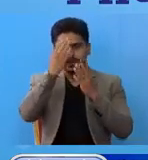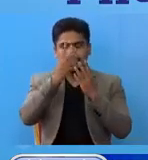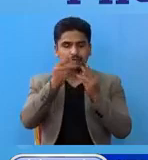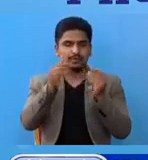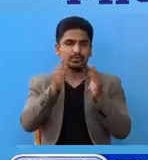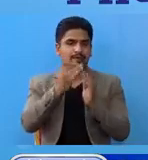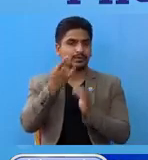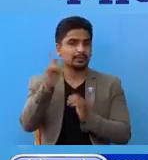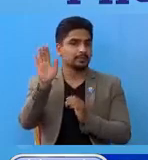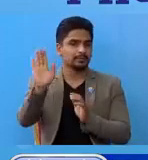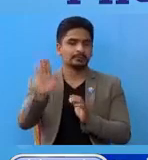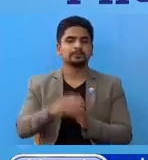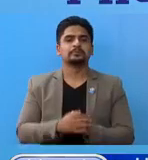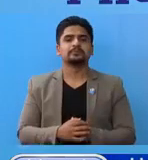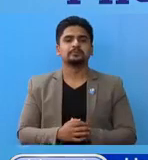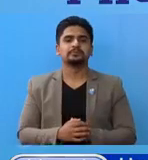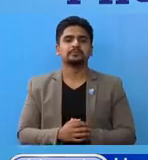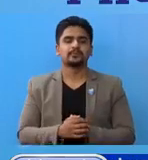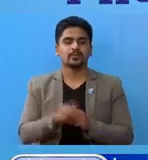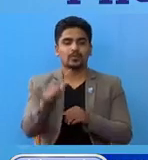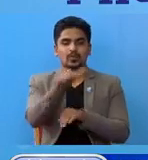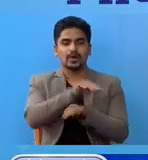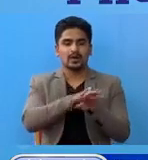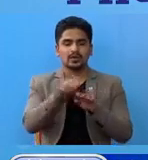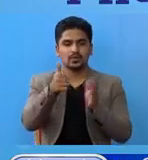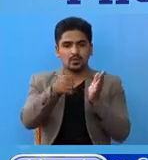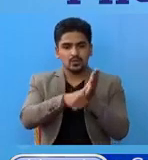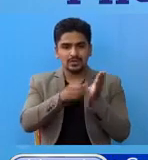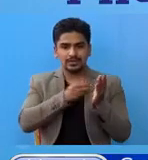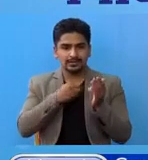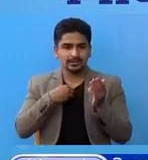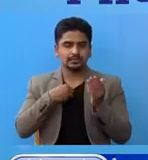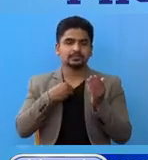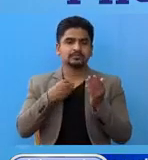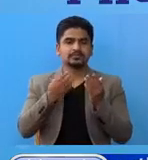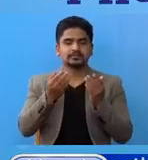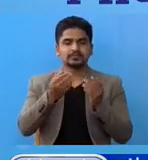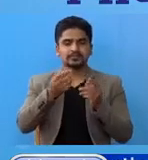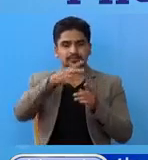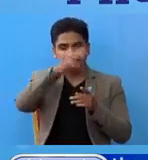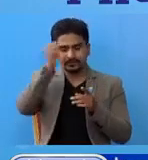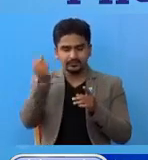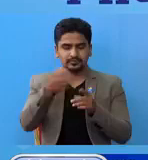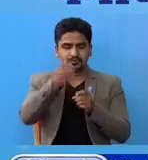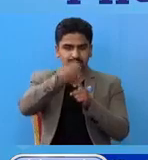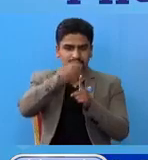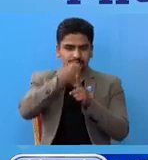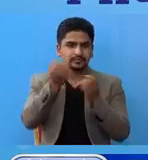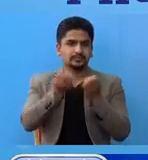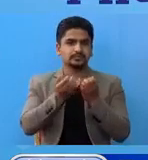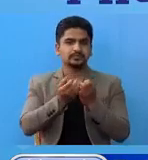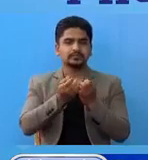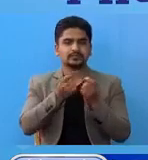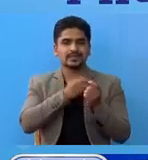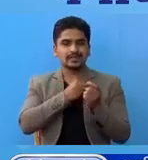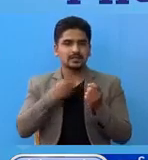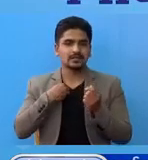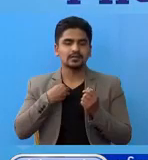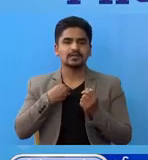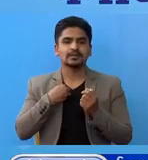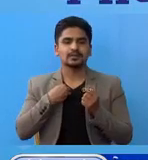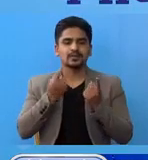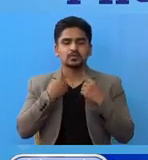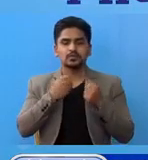करफर्किशक नुबैको छा। वाहर कू पचार तता हेर चाहामां अव रात्र खटीनु वहेका चिकिसक,